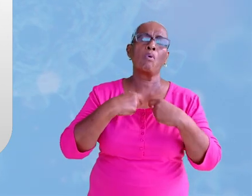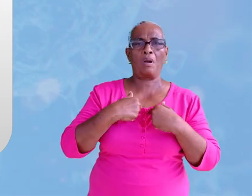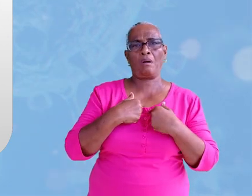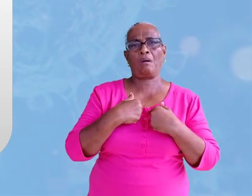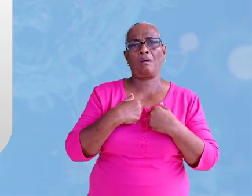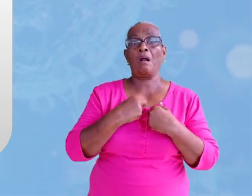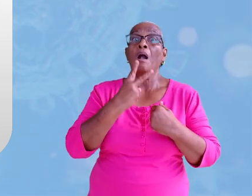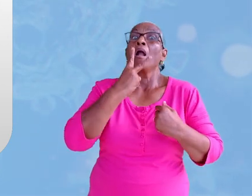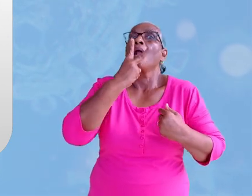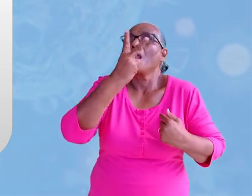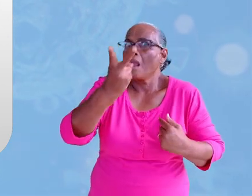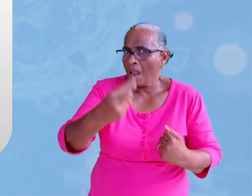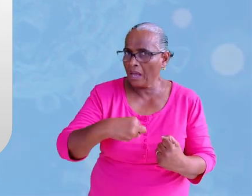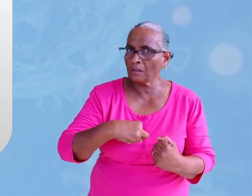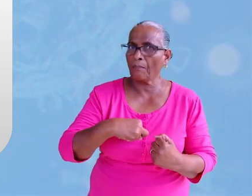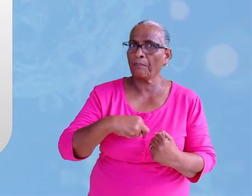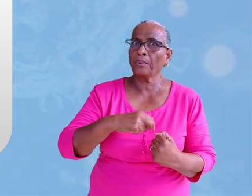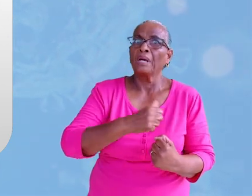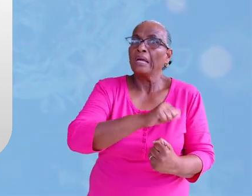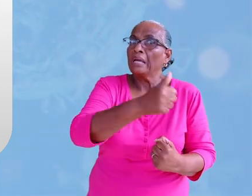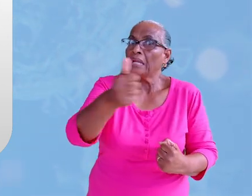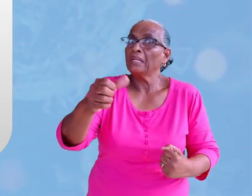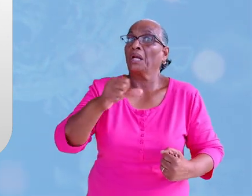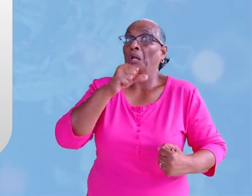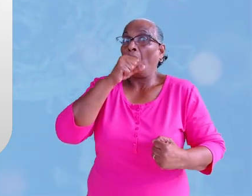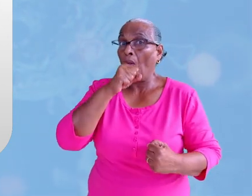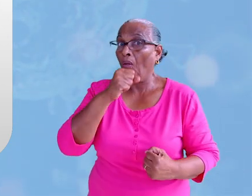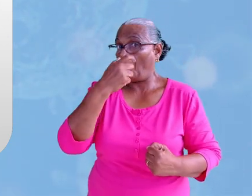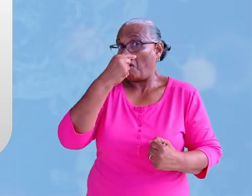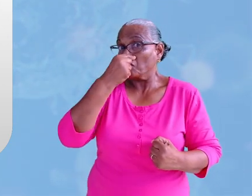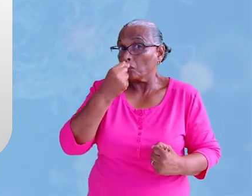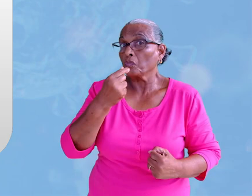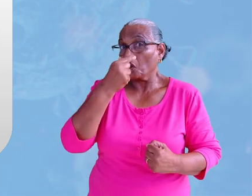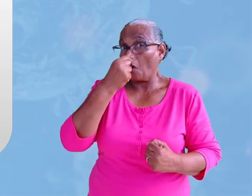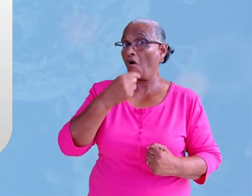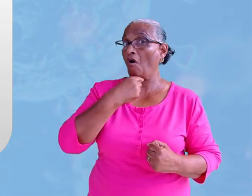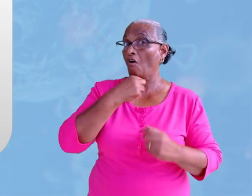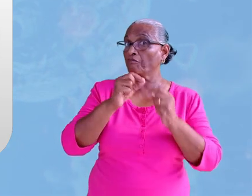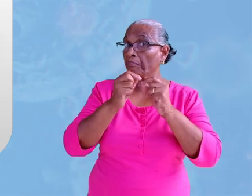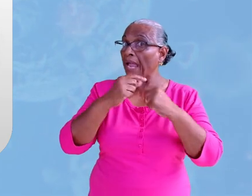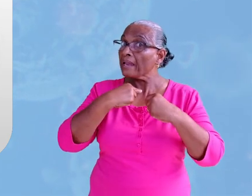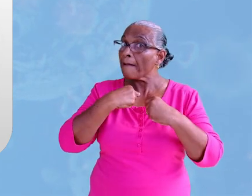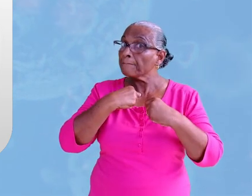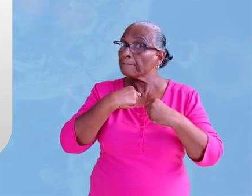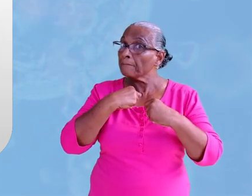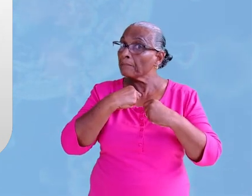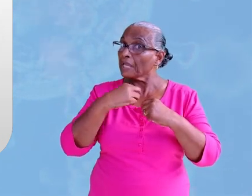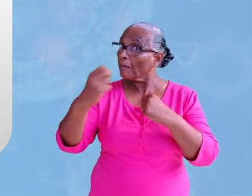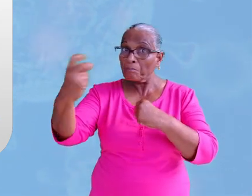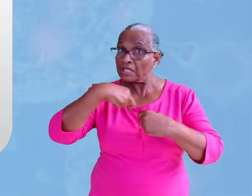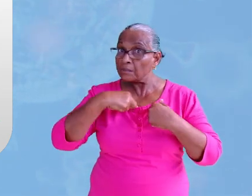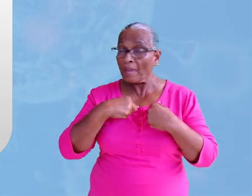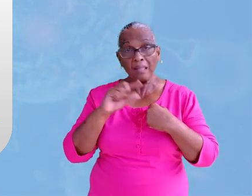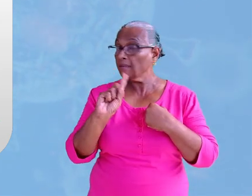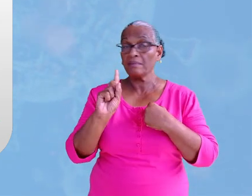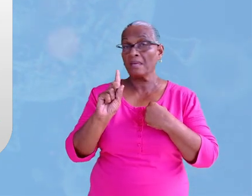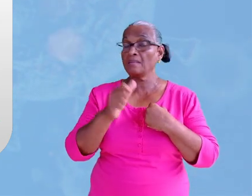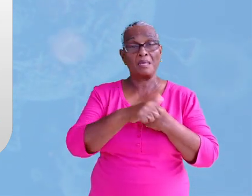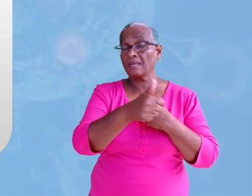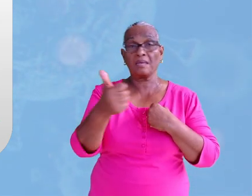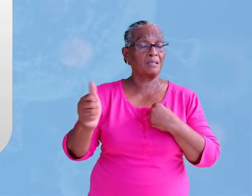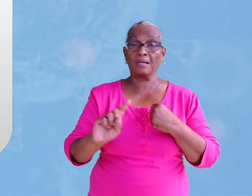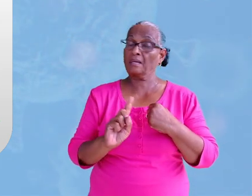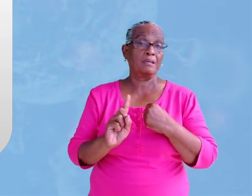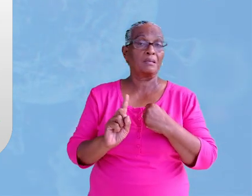Let op! Niet een ieder die hoest of snotterig is of keelpijn heeft, is besmet met het coronavirus.